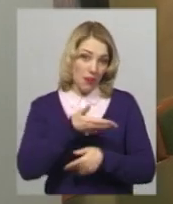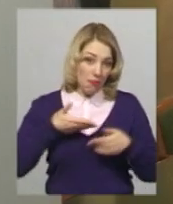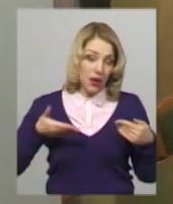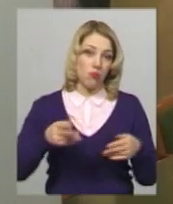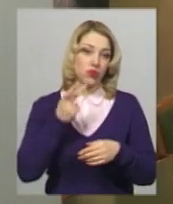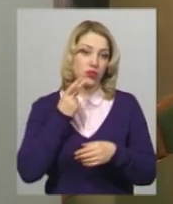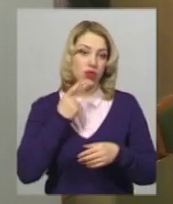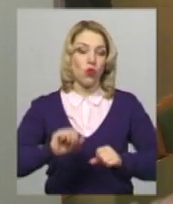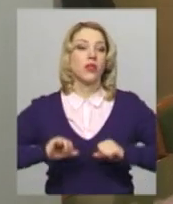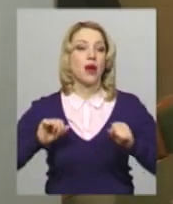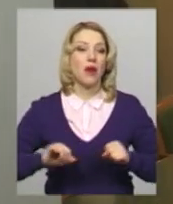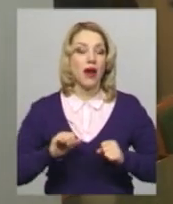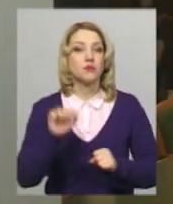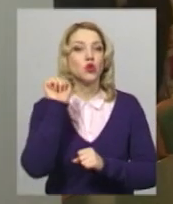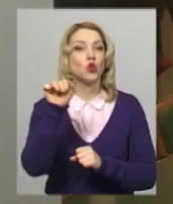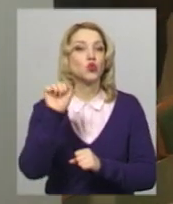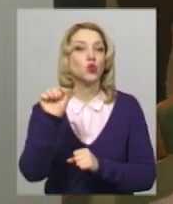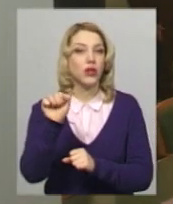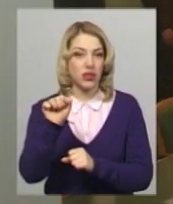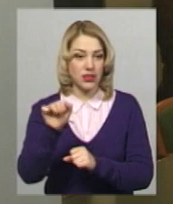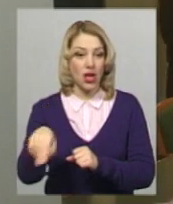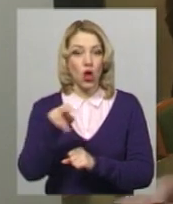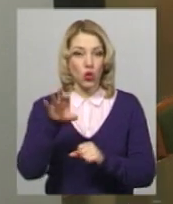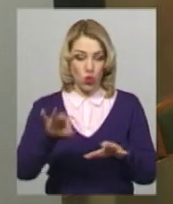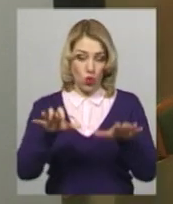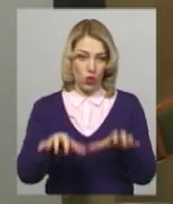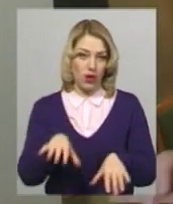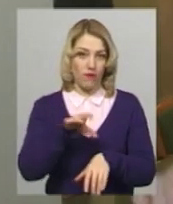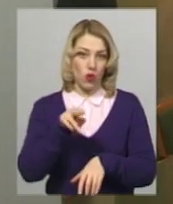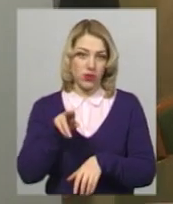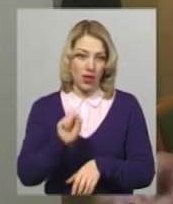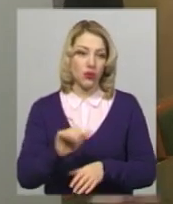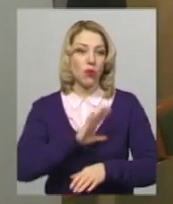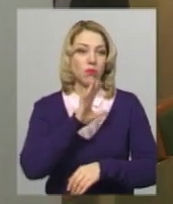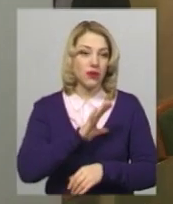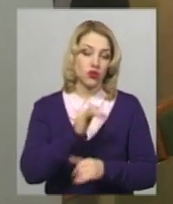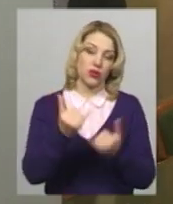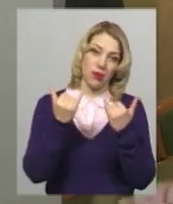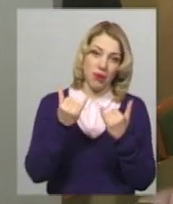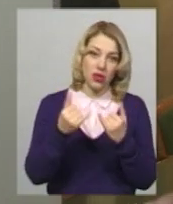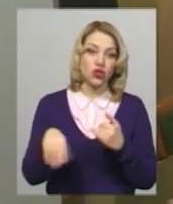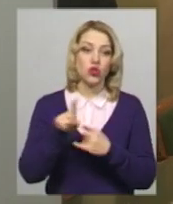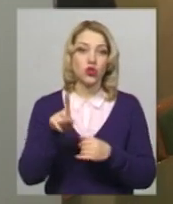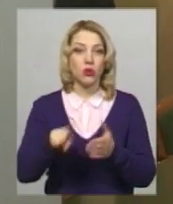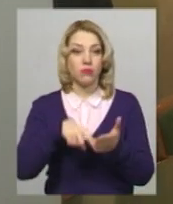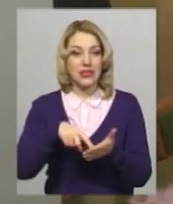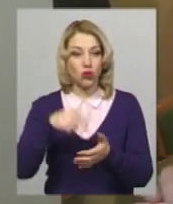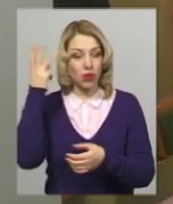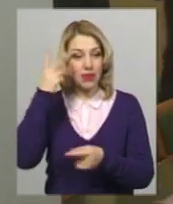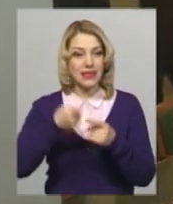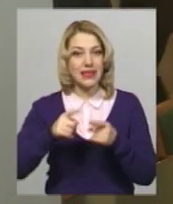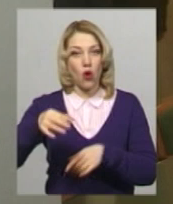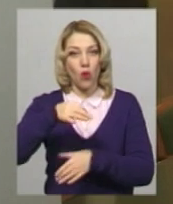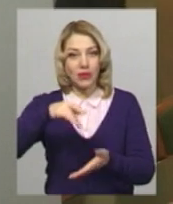намагаємося достукатися до голів ОДА, до колишнього, до теперішнього. Місто Хмельницький – це